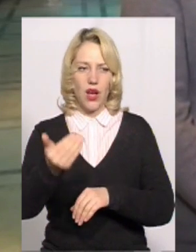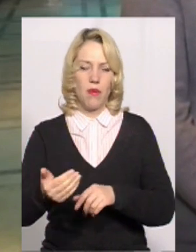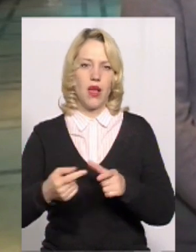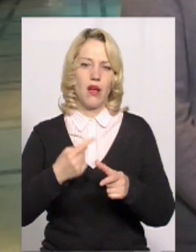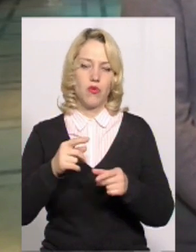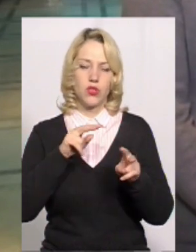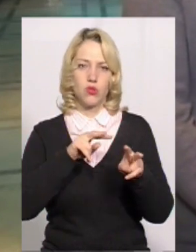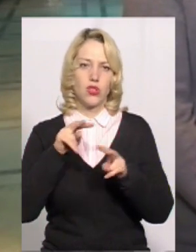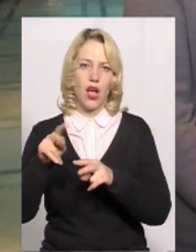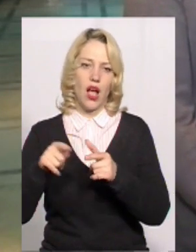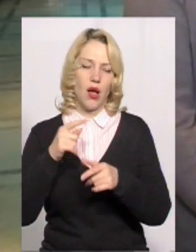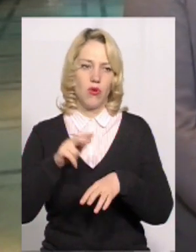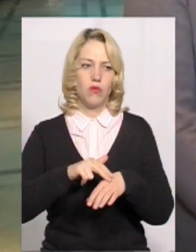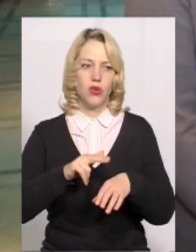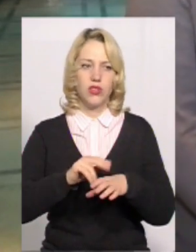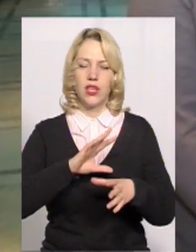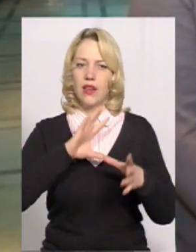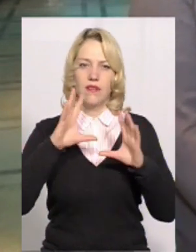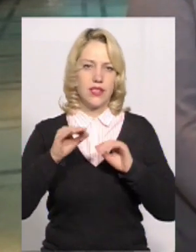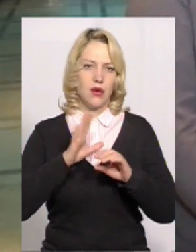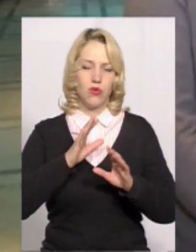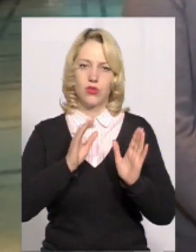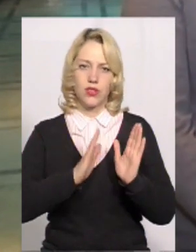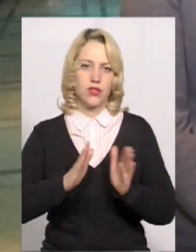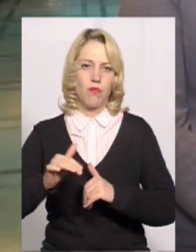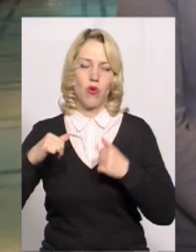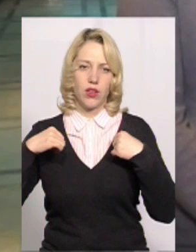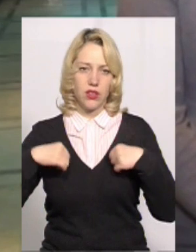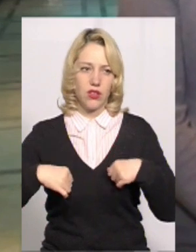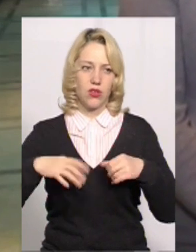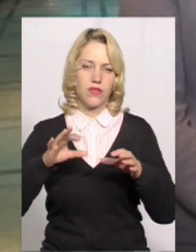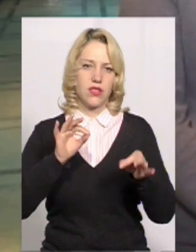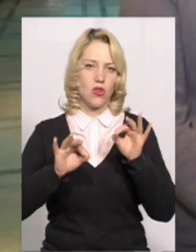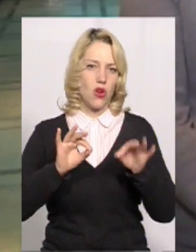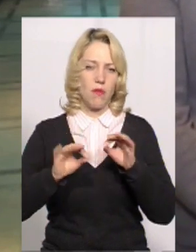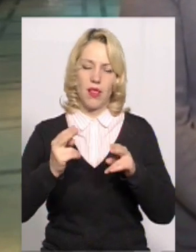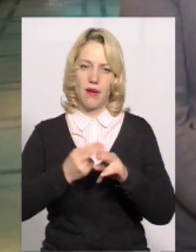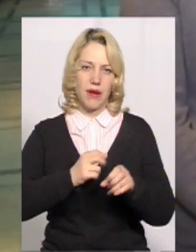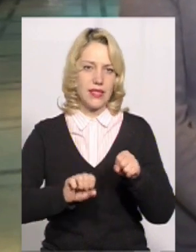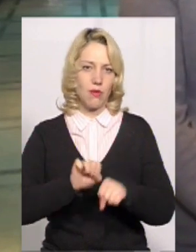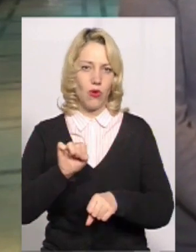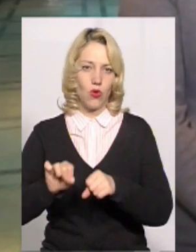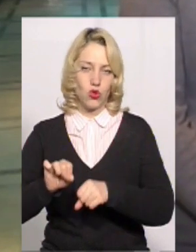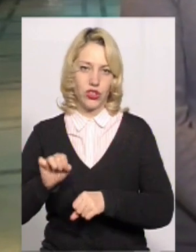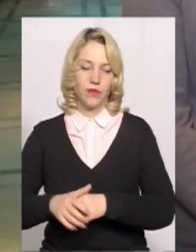або поліціями? Ні, все проходило спокійно, все нормально, без порушення.